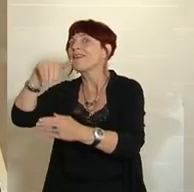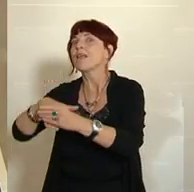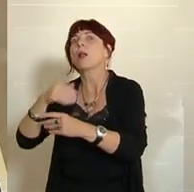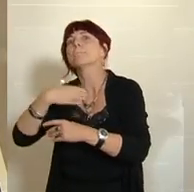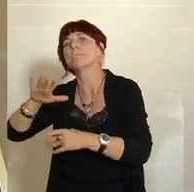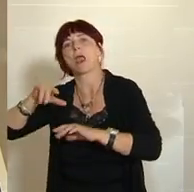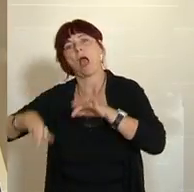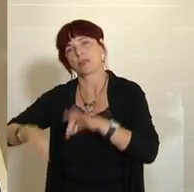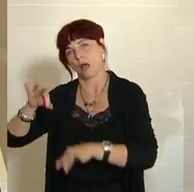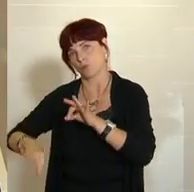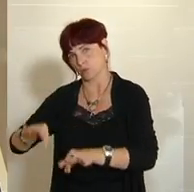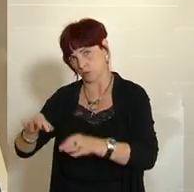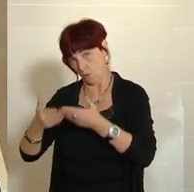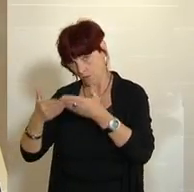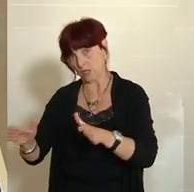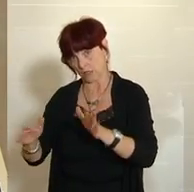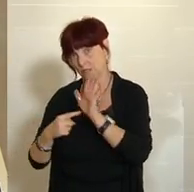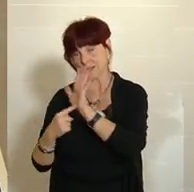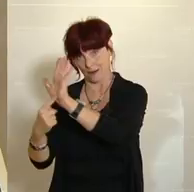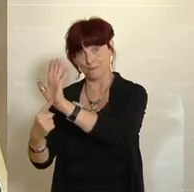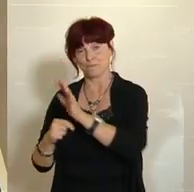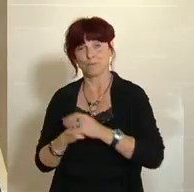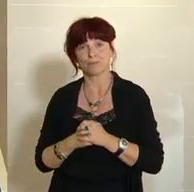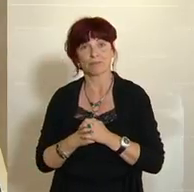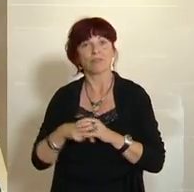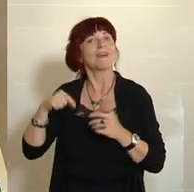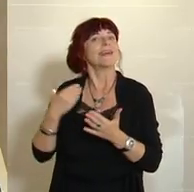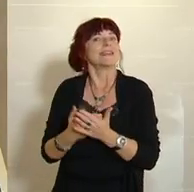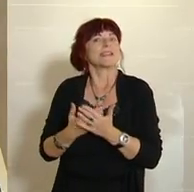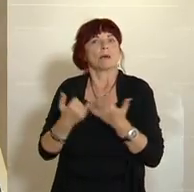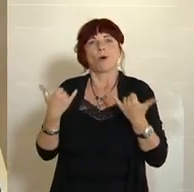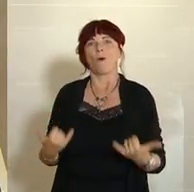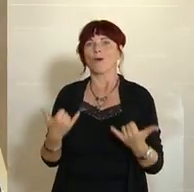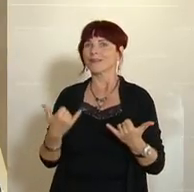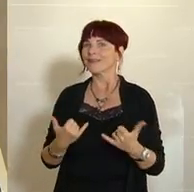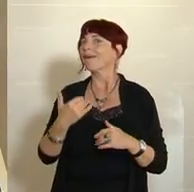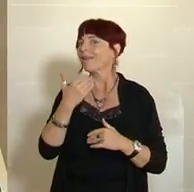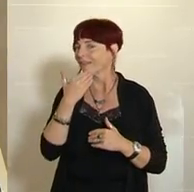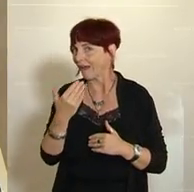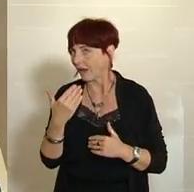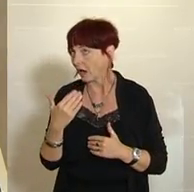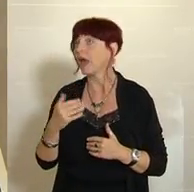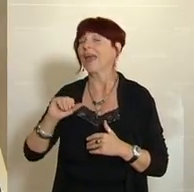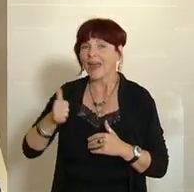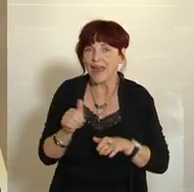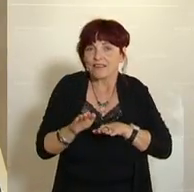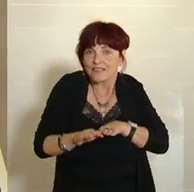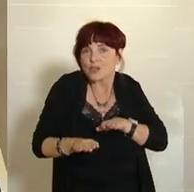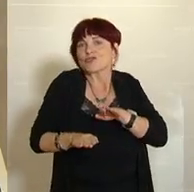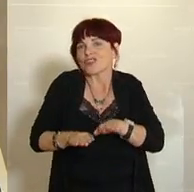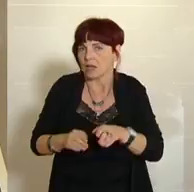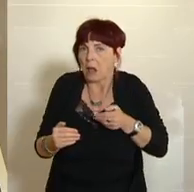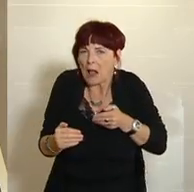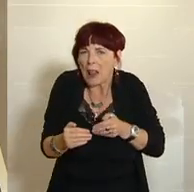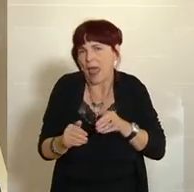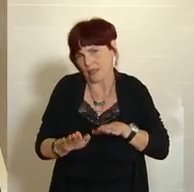Vor diesem Hintergrund ist es grundsätzlich zu begrüßen, dass heute der erste kleine Schritt in Richtung BVT-Reform getätigt wird und